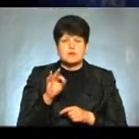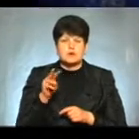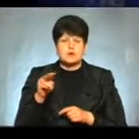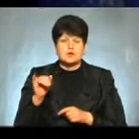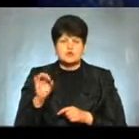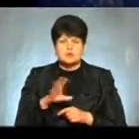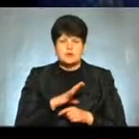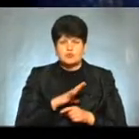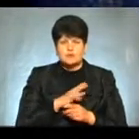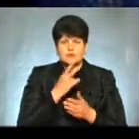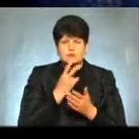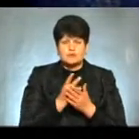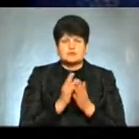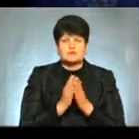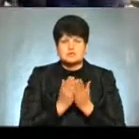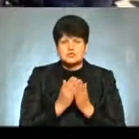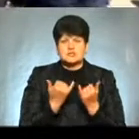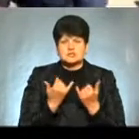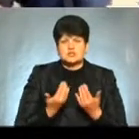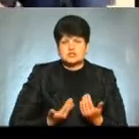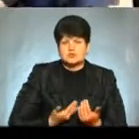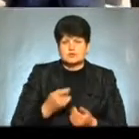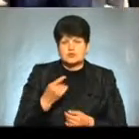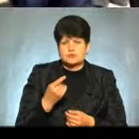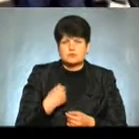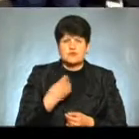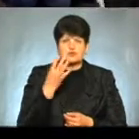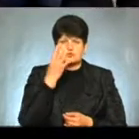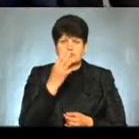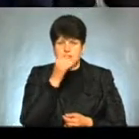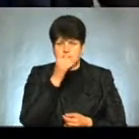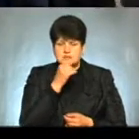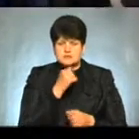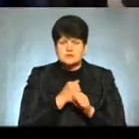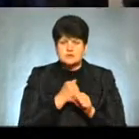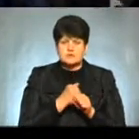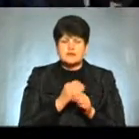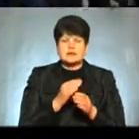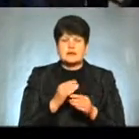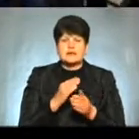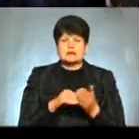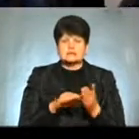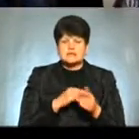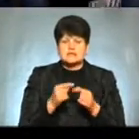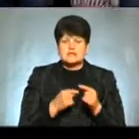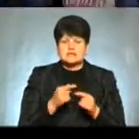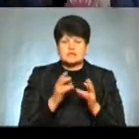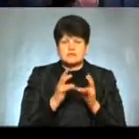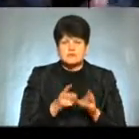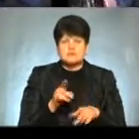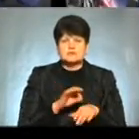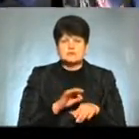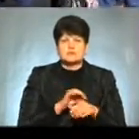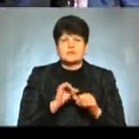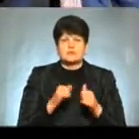репрезентації книжки, зараз живе у Тернополі Я чотири місяці працювала на ліквідації наслідків аварії Там захворіла, мене